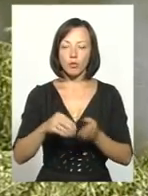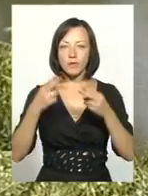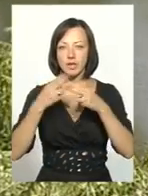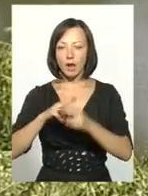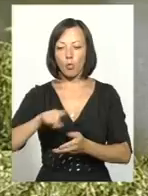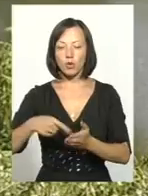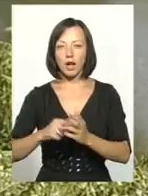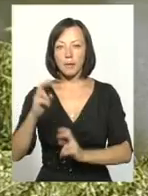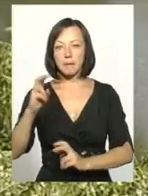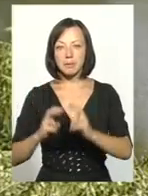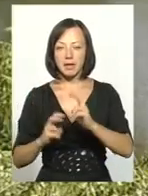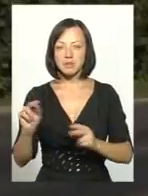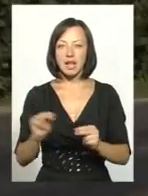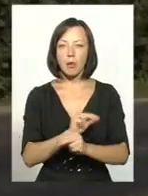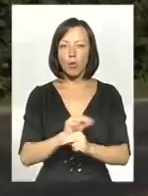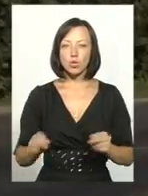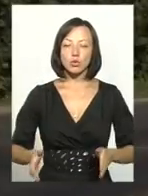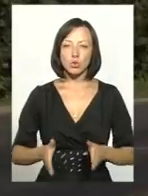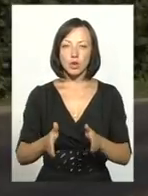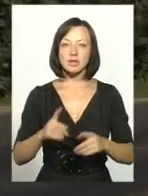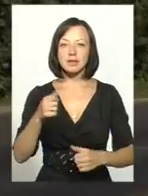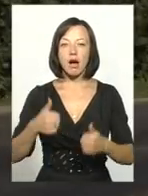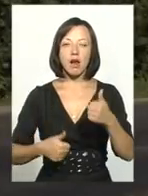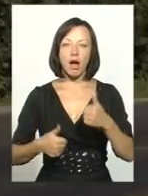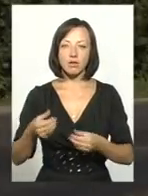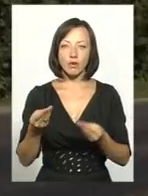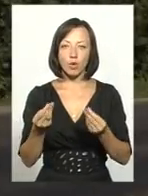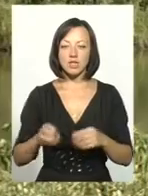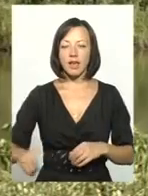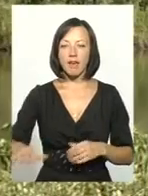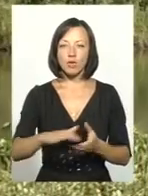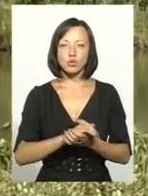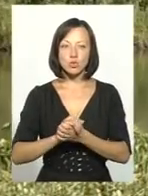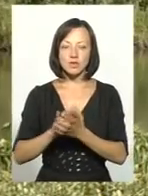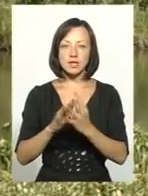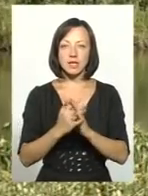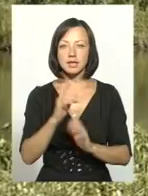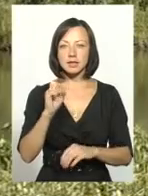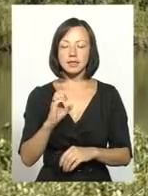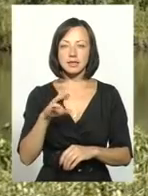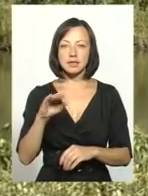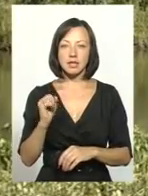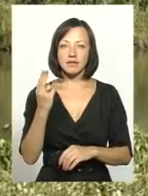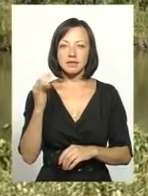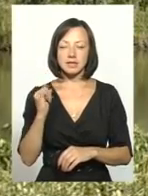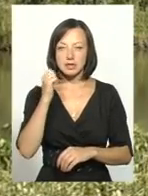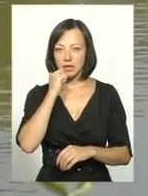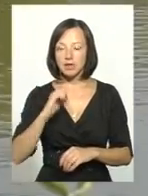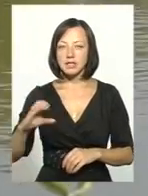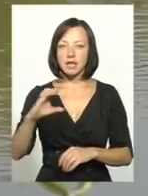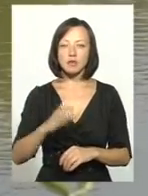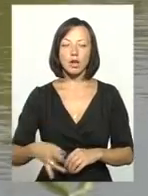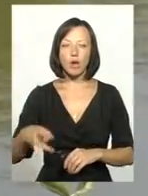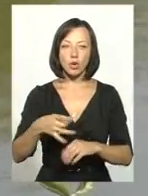комунальних підприємств та ремонт доріг. За грантові кошти Європейського Союзу у селі Заставці Старосинявського району вже оновлюють